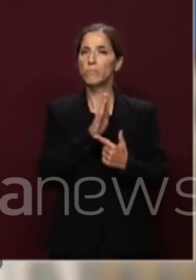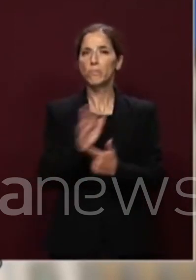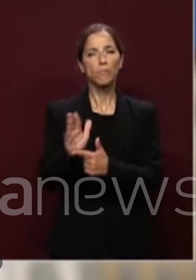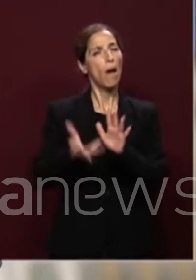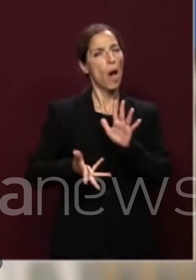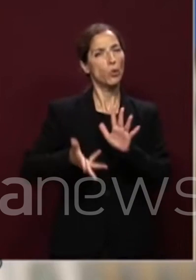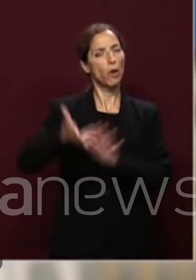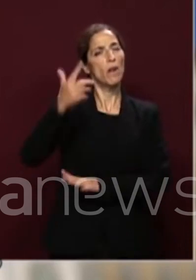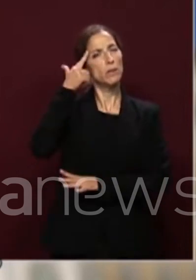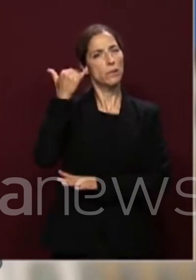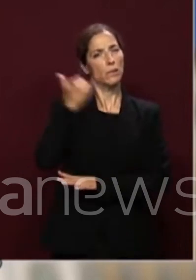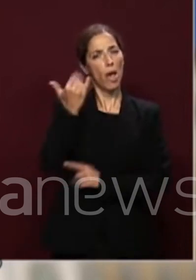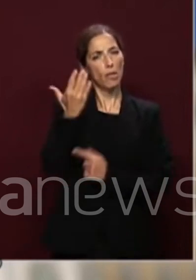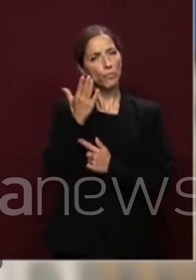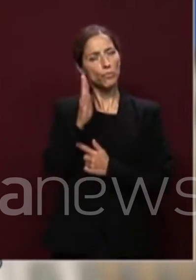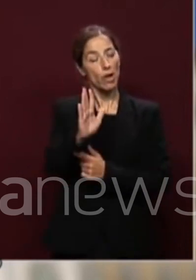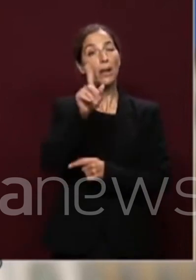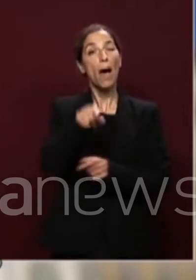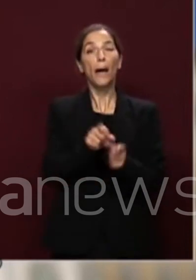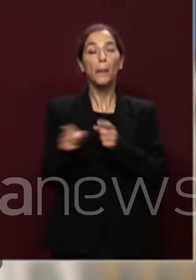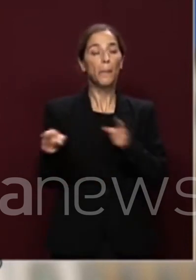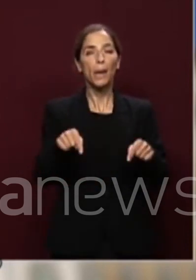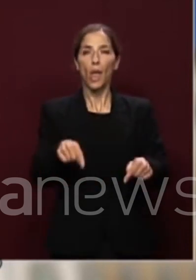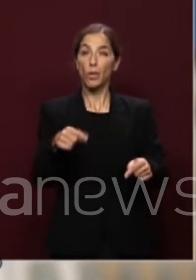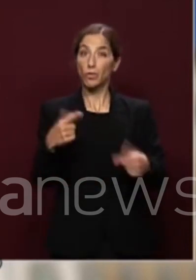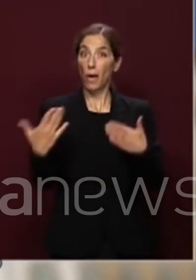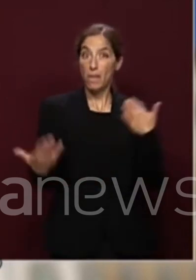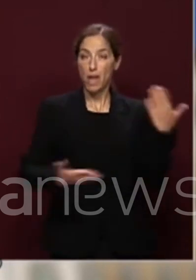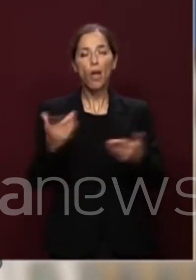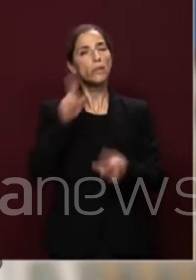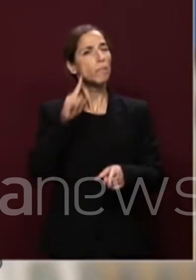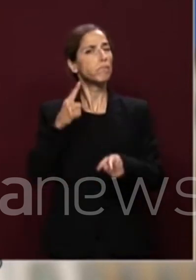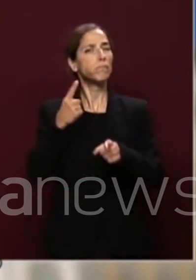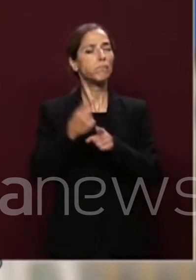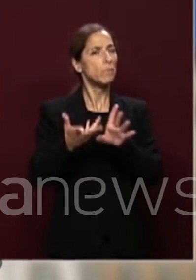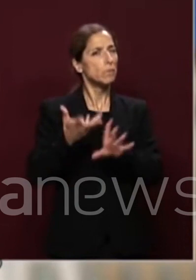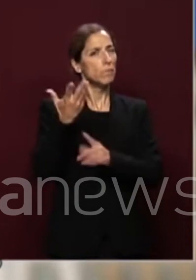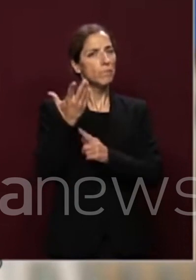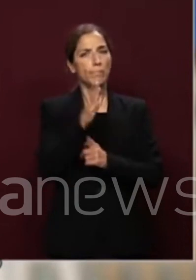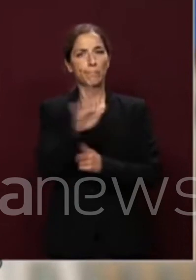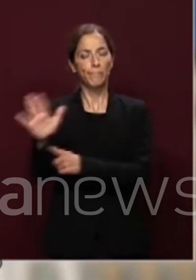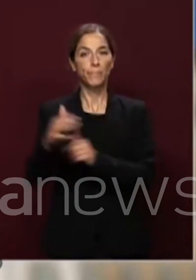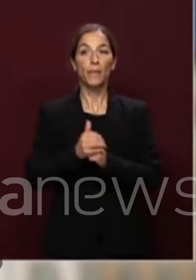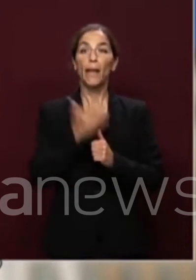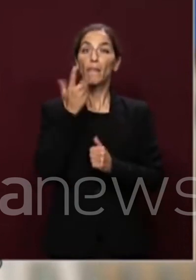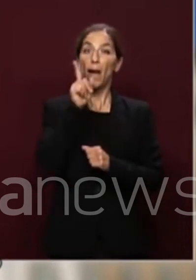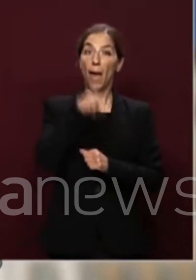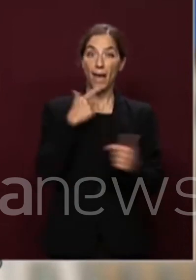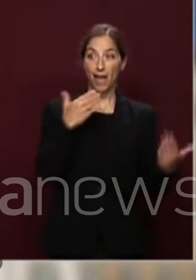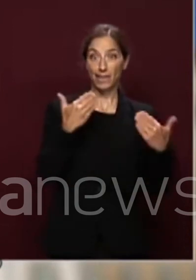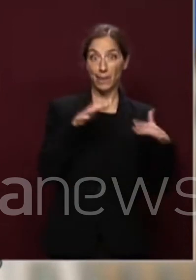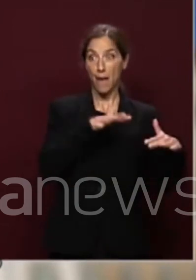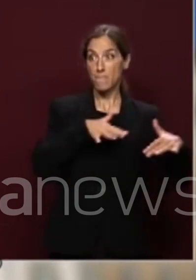saggezza, anche in questo tempo, di grave emergenza per il Paese. Vorrei anche indirizzare il saluto dell'Assemblea al